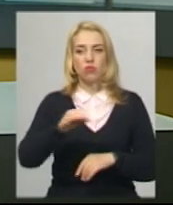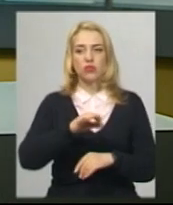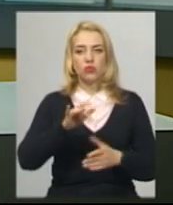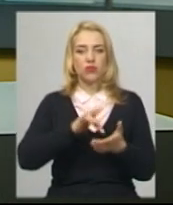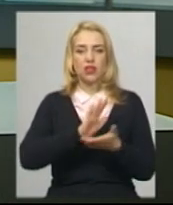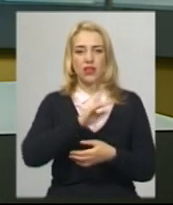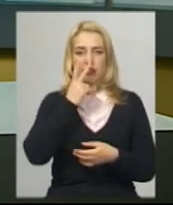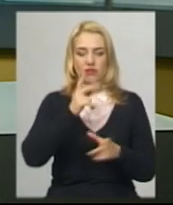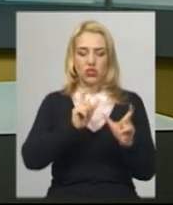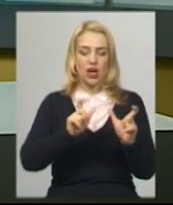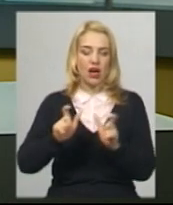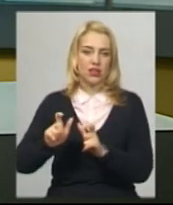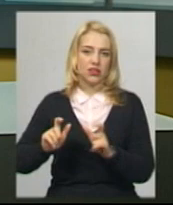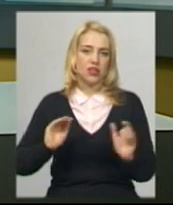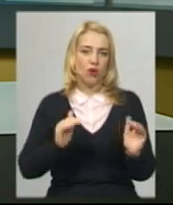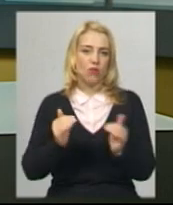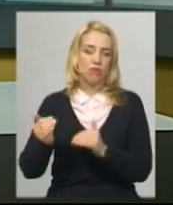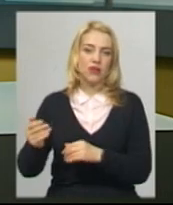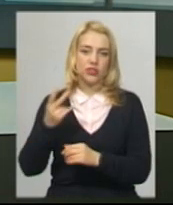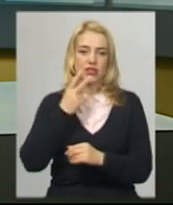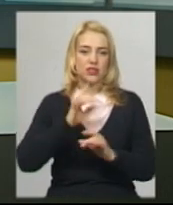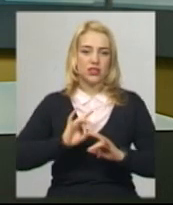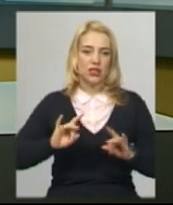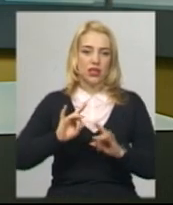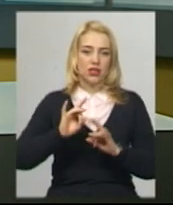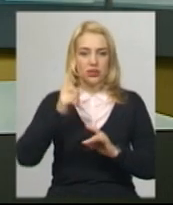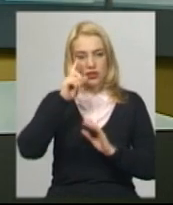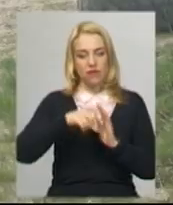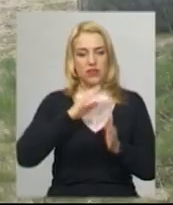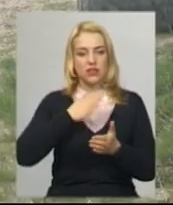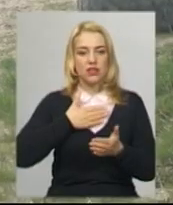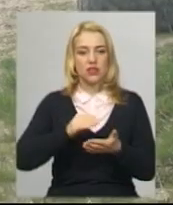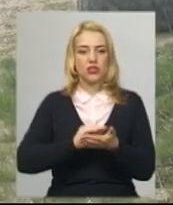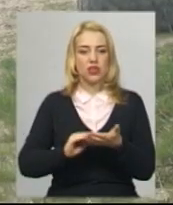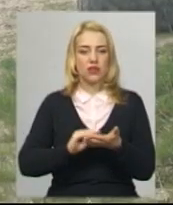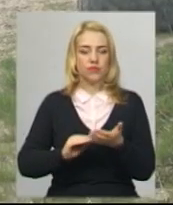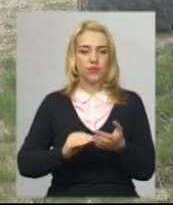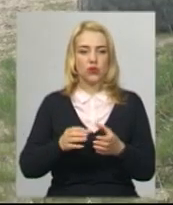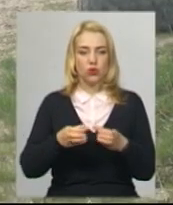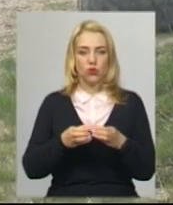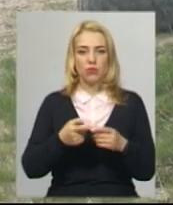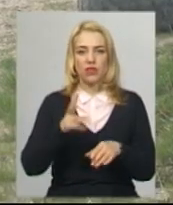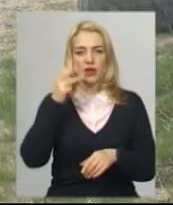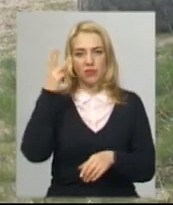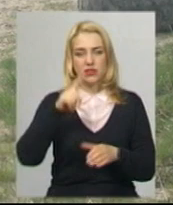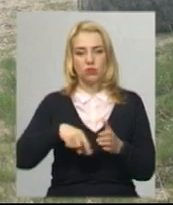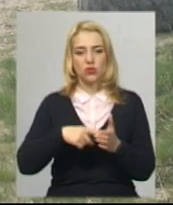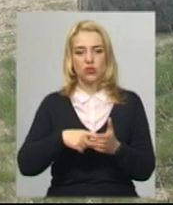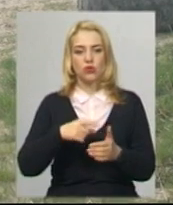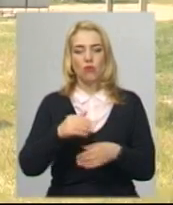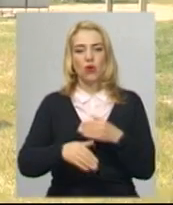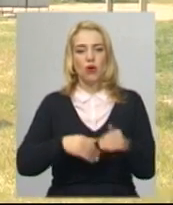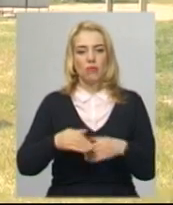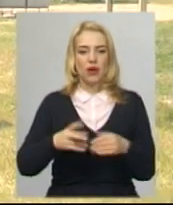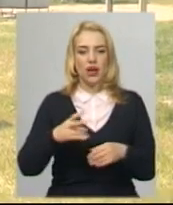дивлячись на карантинні обмеження, дізнавалася наша знімальна група. На Хмельницькому міському пляжі на березі річки